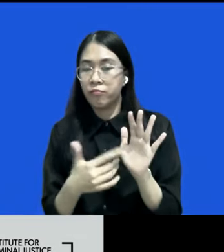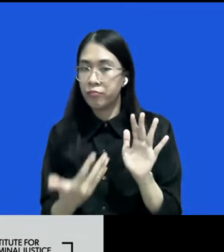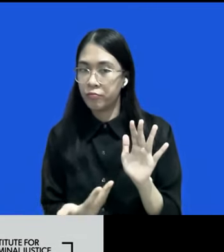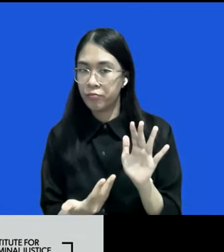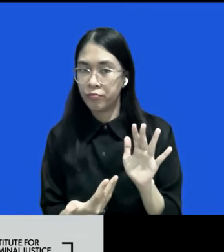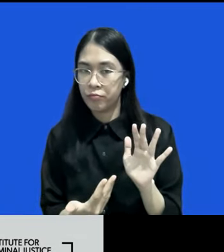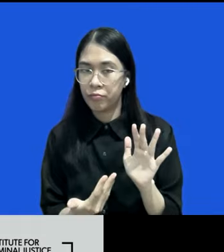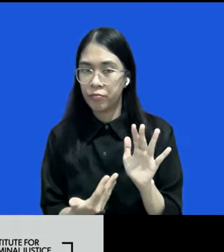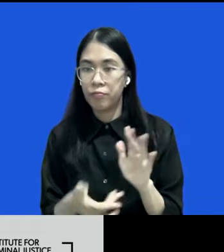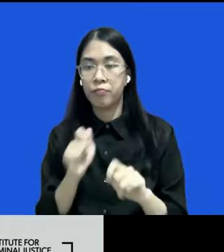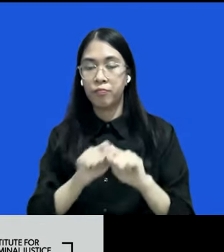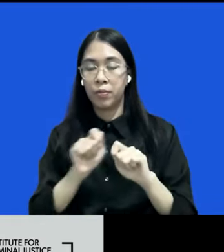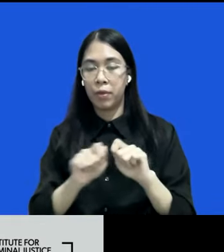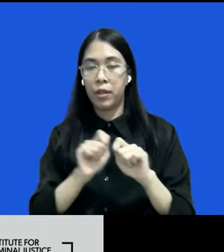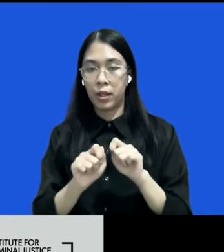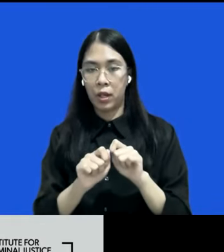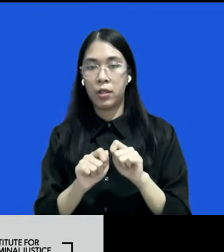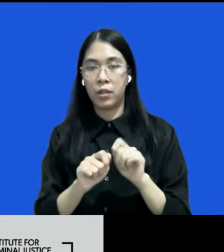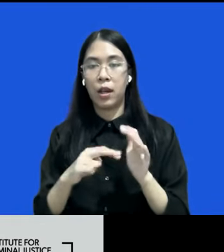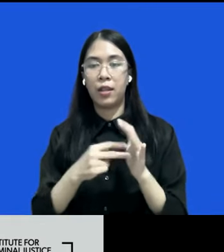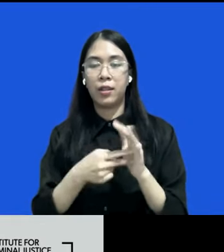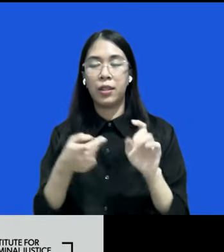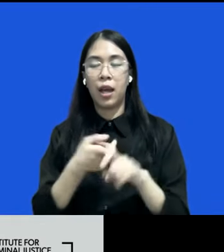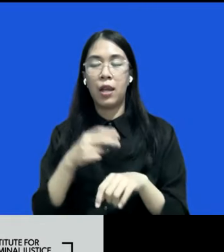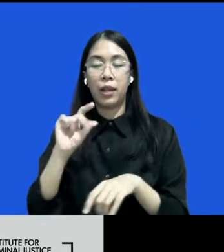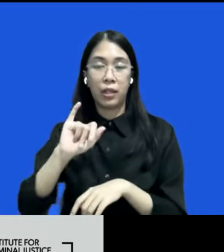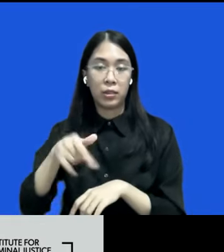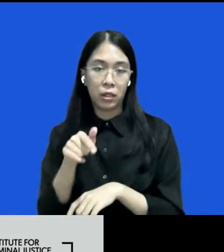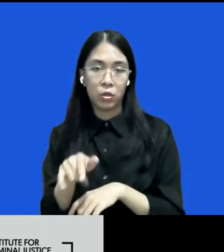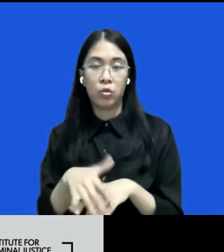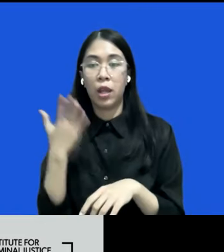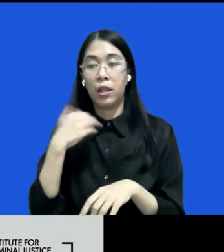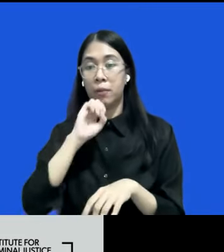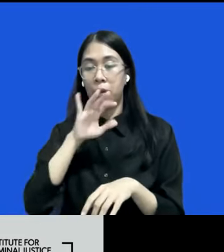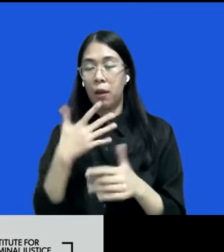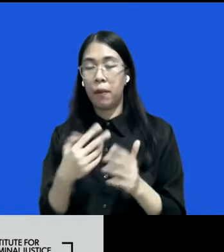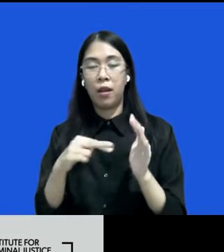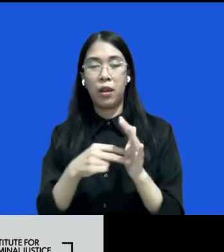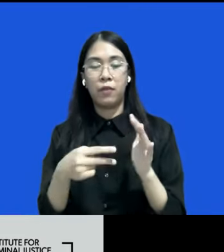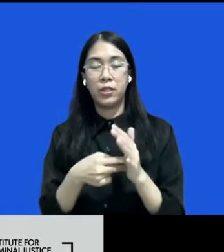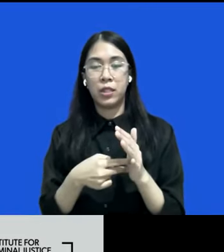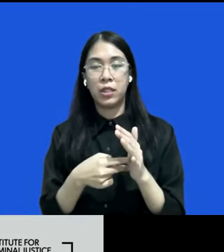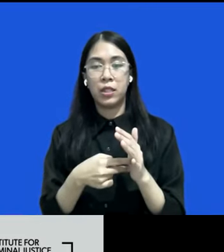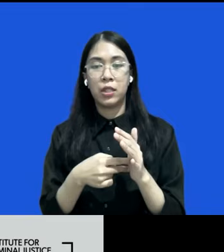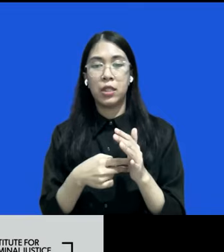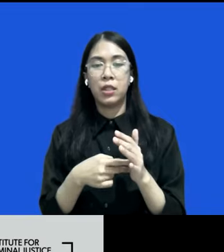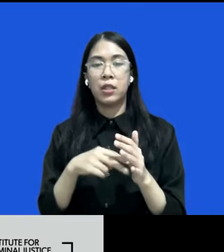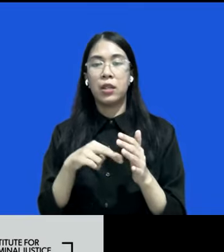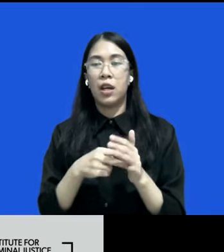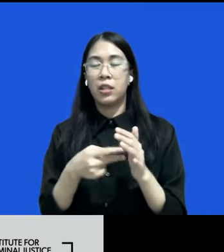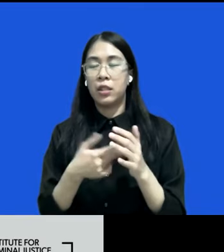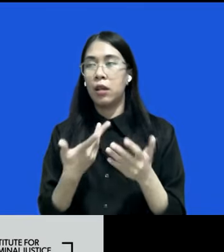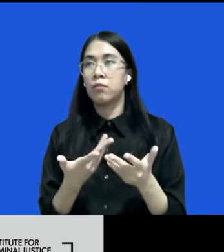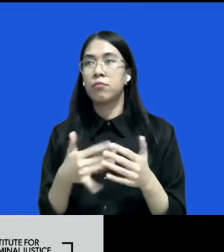pemperbaikan definisi dari restoratif jasis itu sendiri bahwa tadi yang seperti yang saya sampaikan definisinya harus tidak boleh hanya pengendian perkara